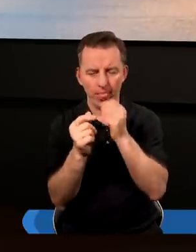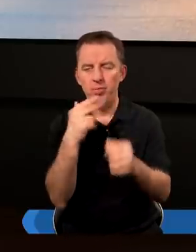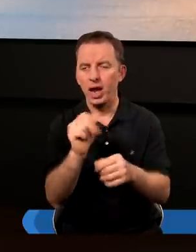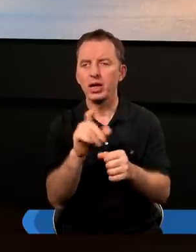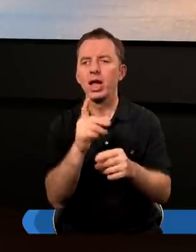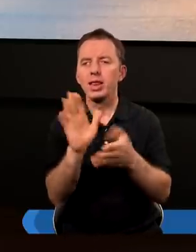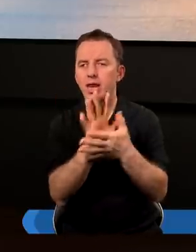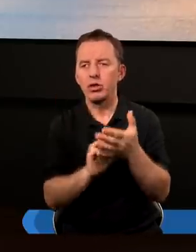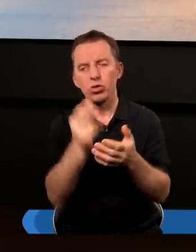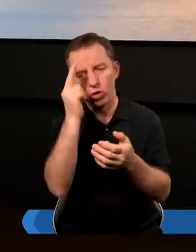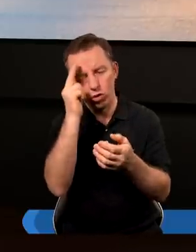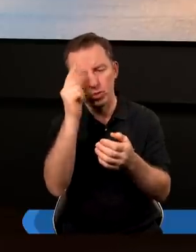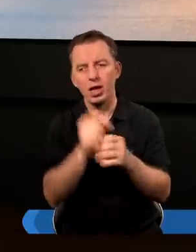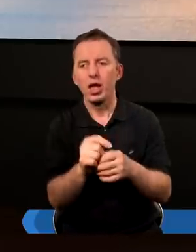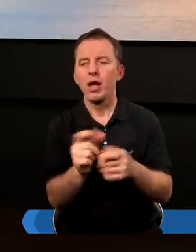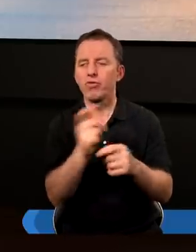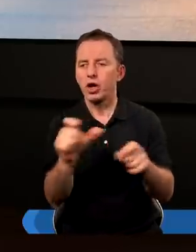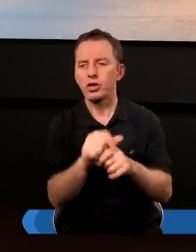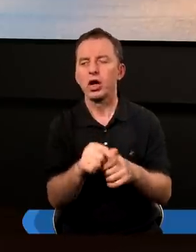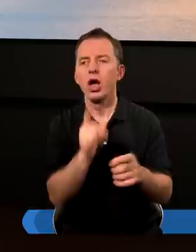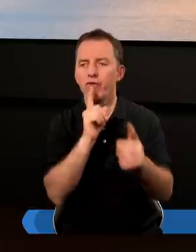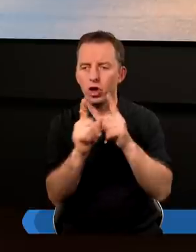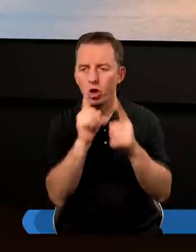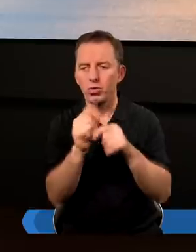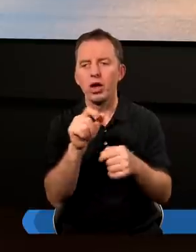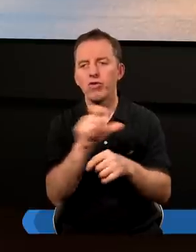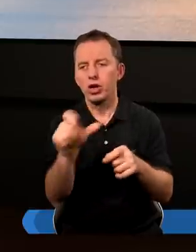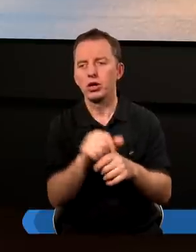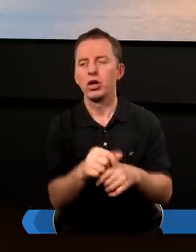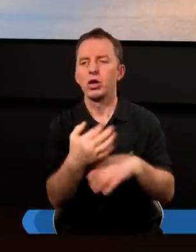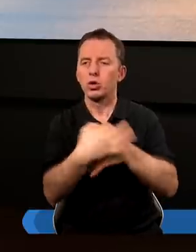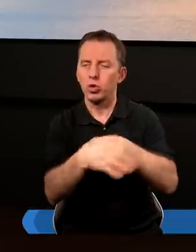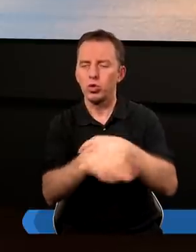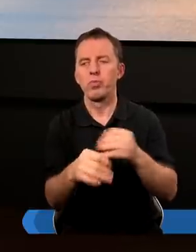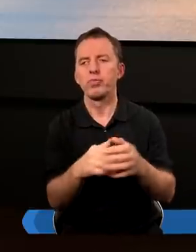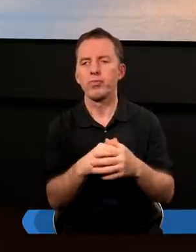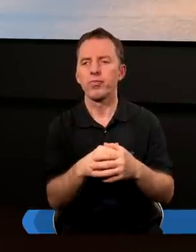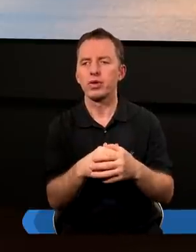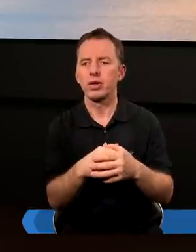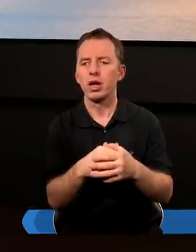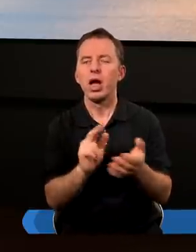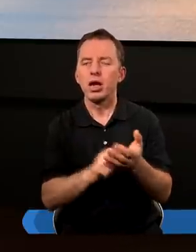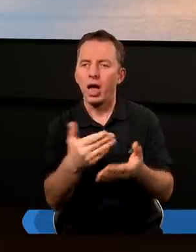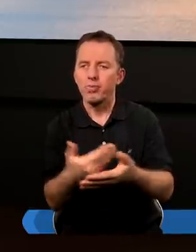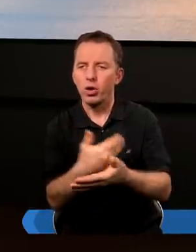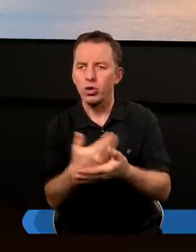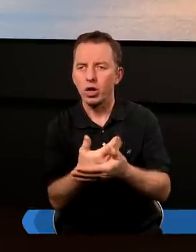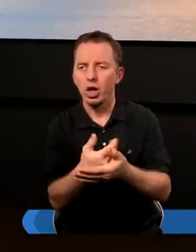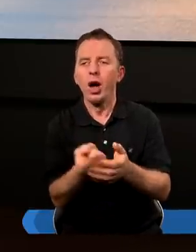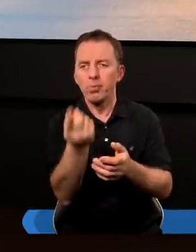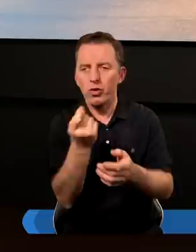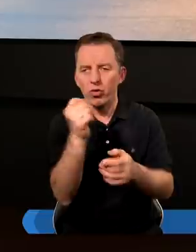tych trzech słów zrozumiemy w trakcie rozmowy, w trakcie studium. Na początku